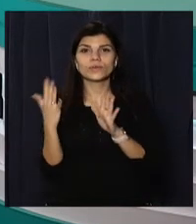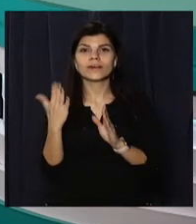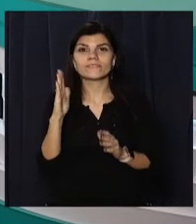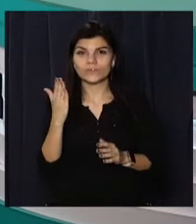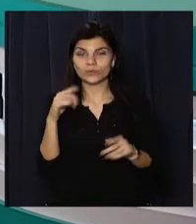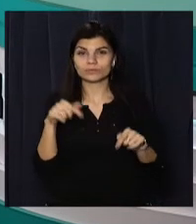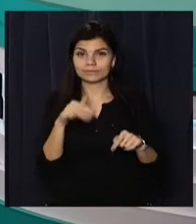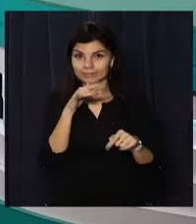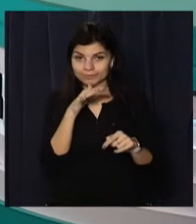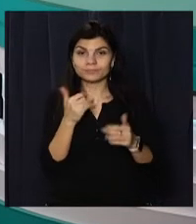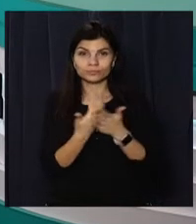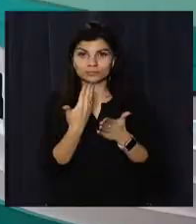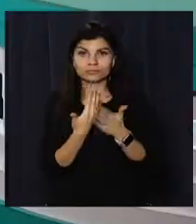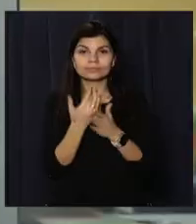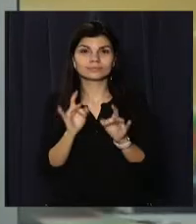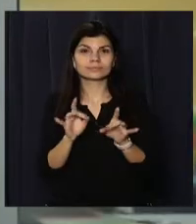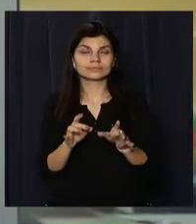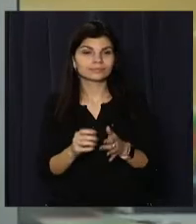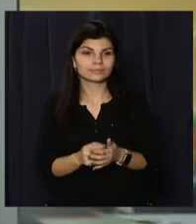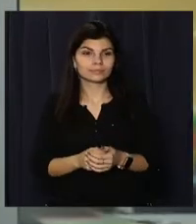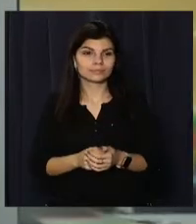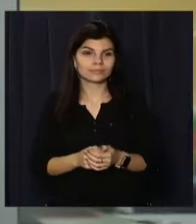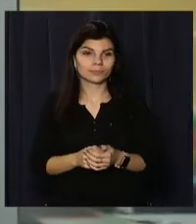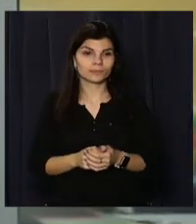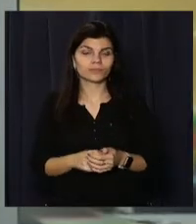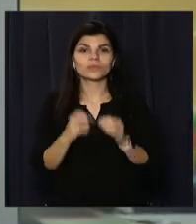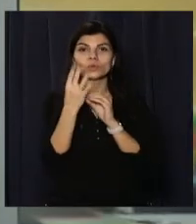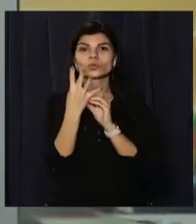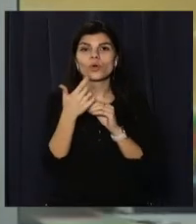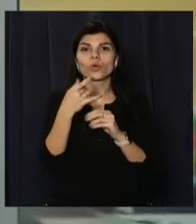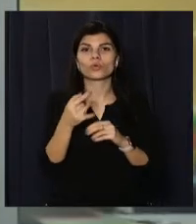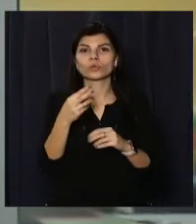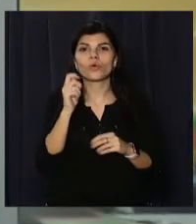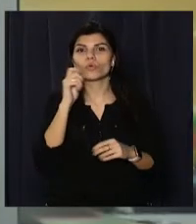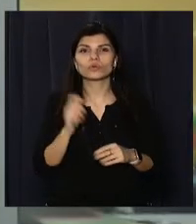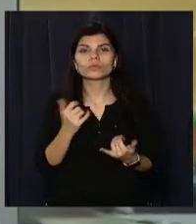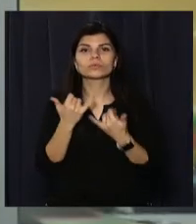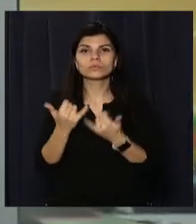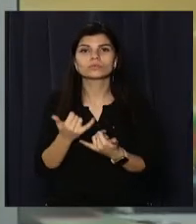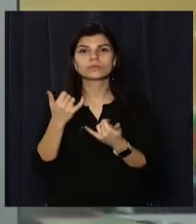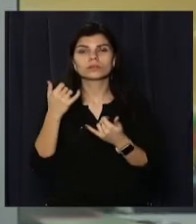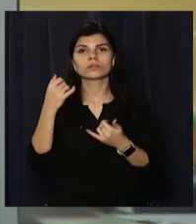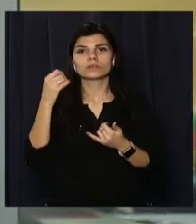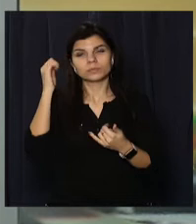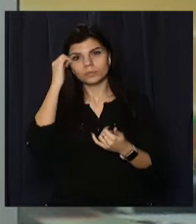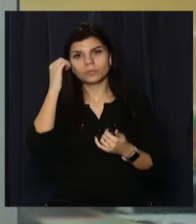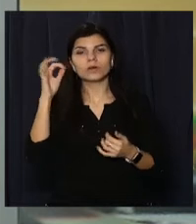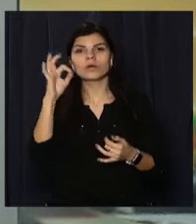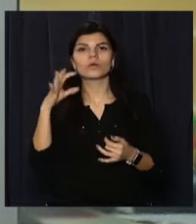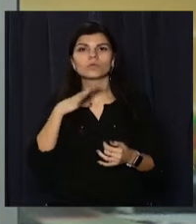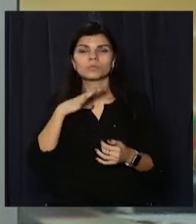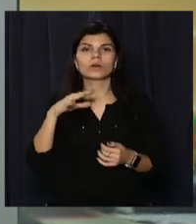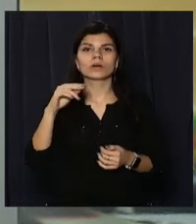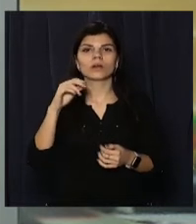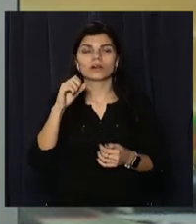вівторка на цю годину – далі у випуску. 14 грудня в Україні вшановують ліквідаторів наслідків аварії на